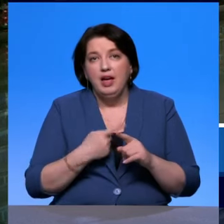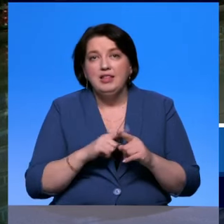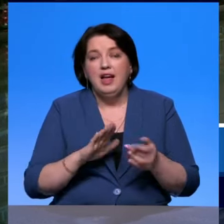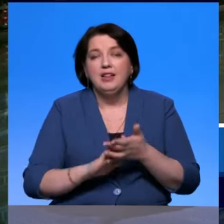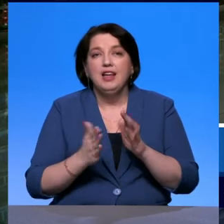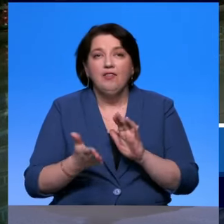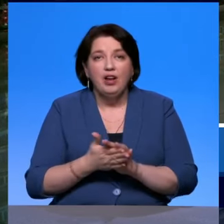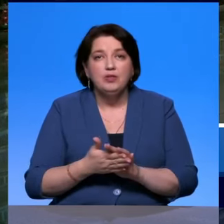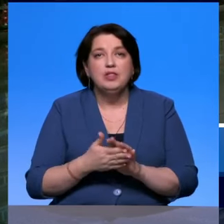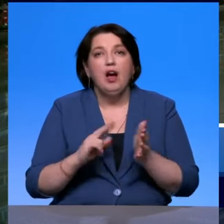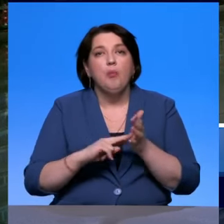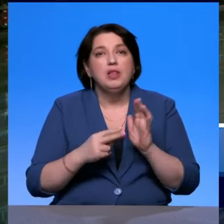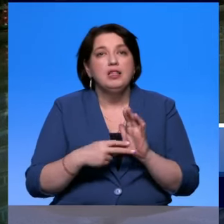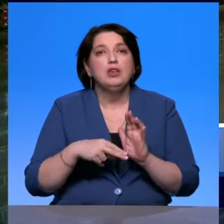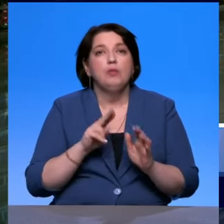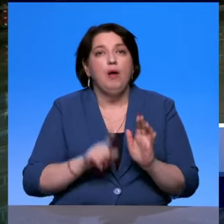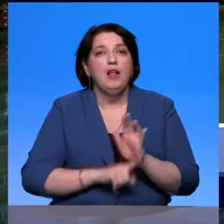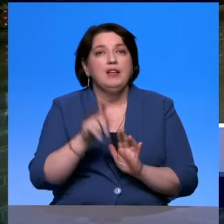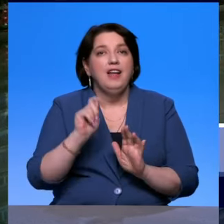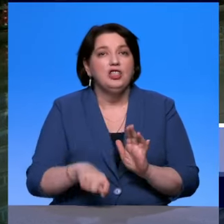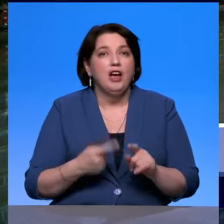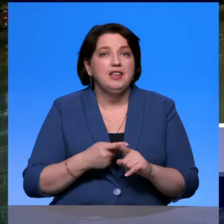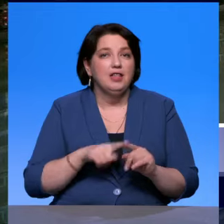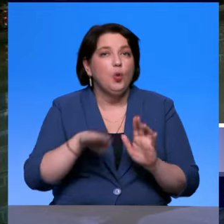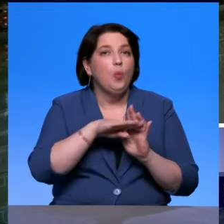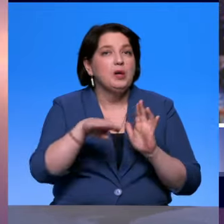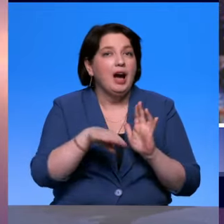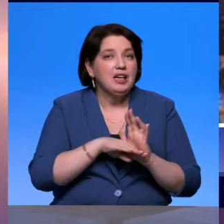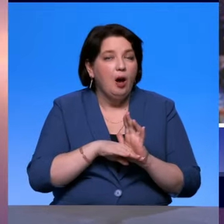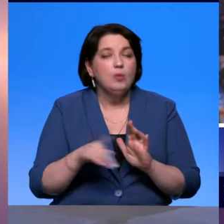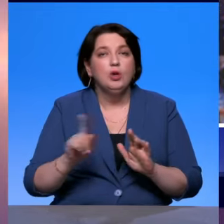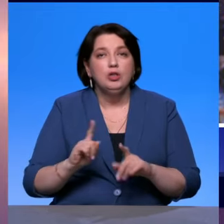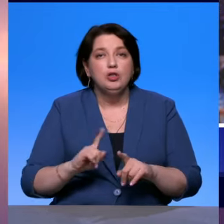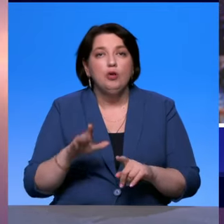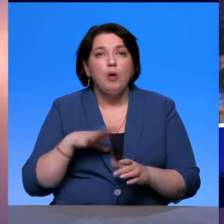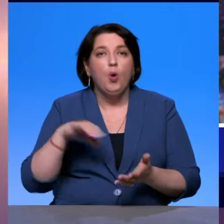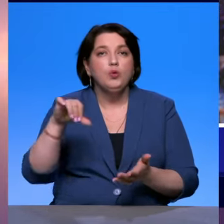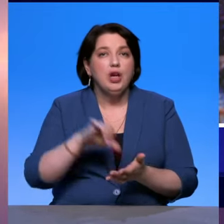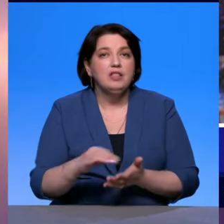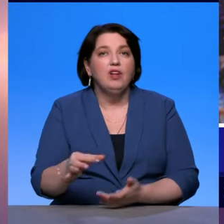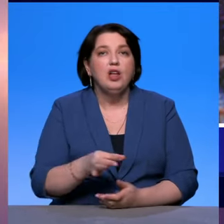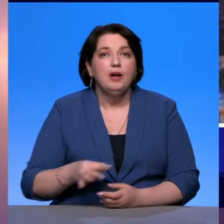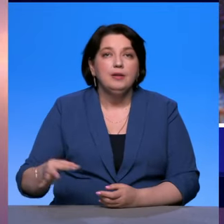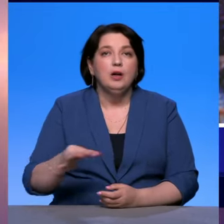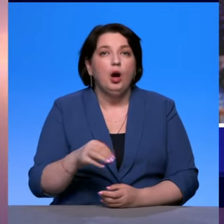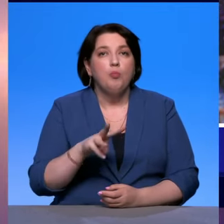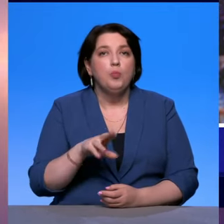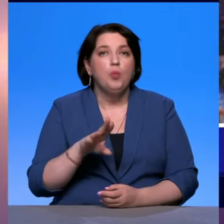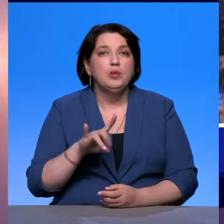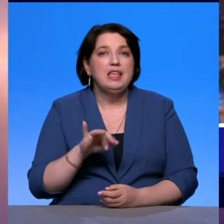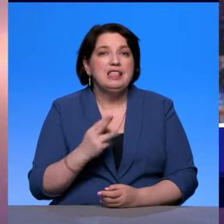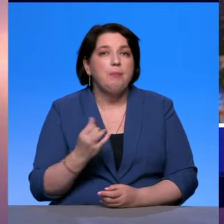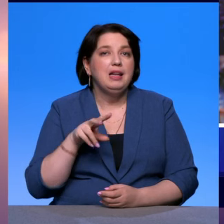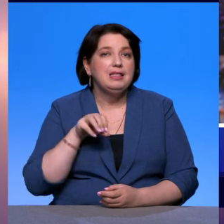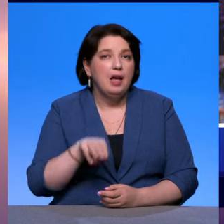программа заработает. Самое главное здесь, что есть именно участие и муниципалитета, и есть участие именно